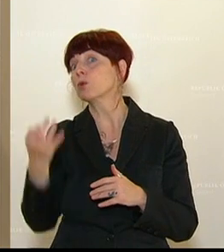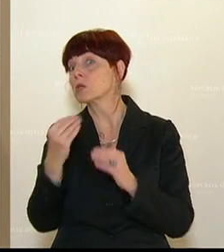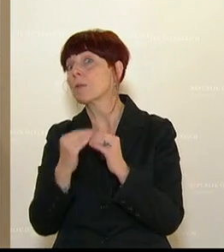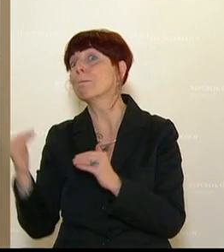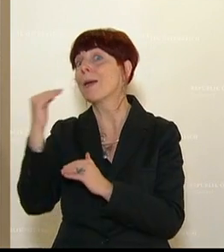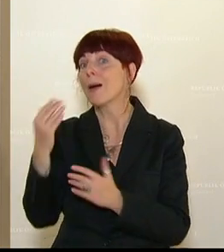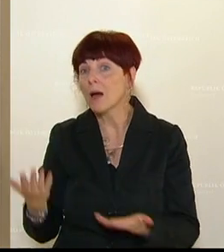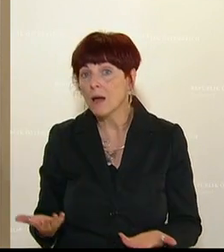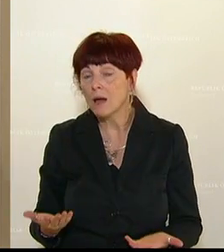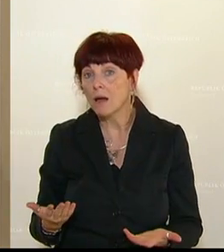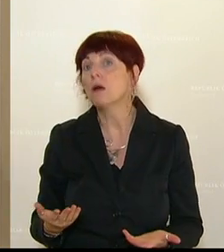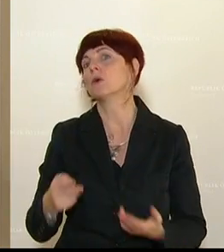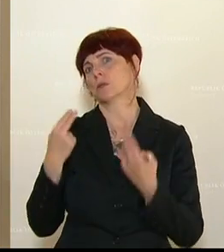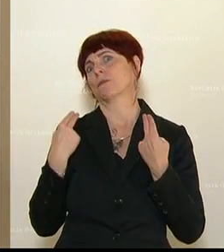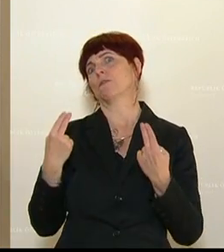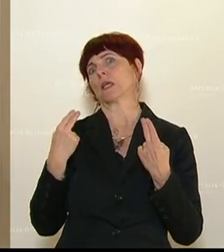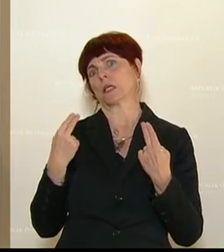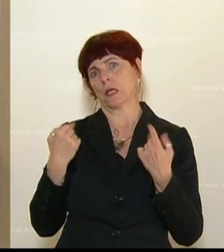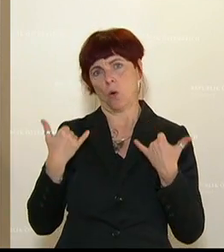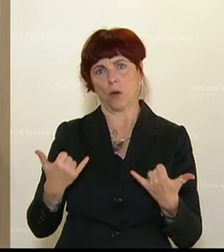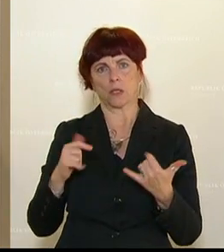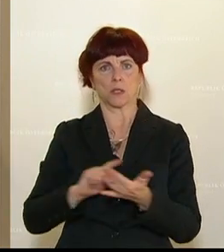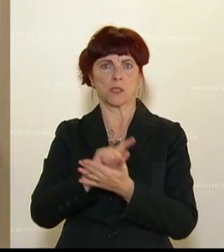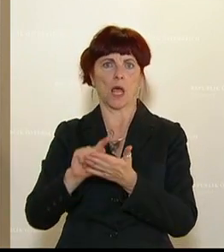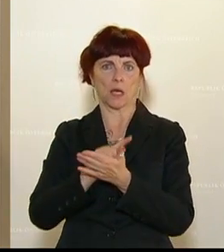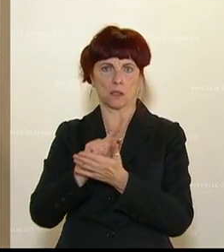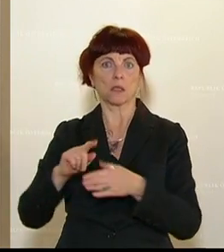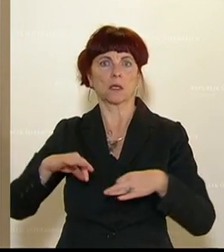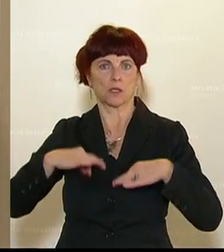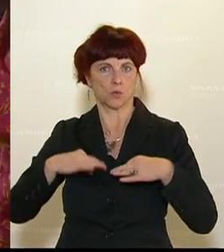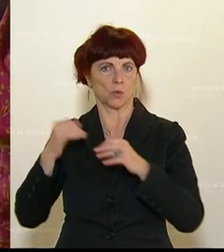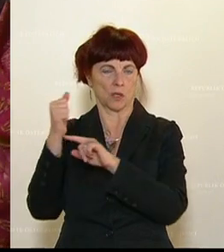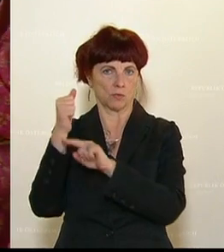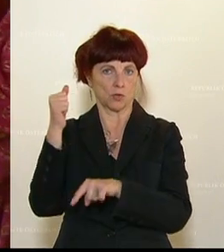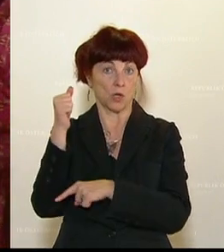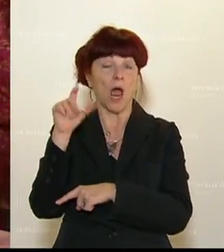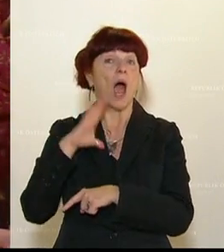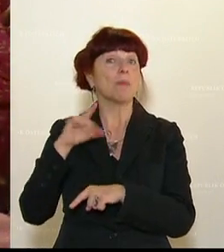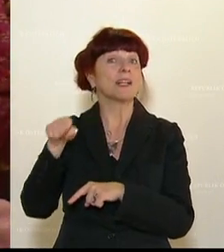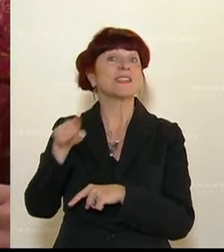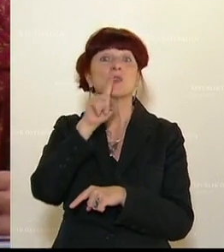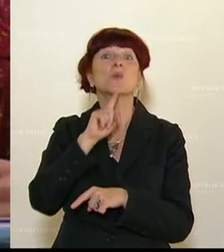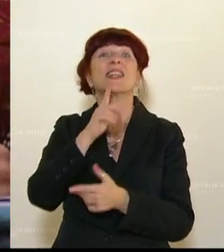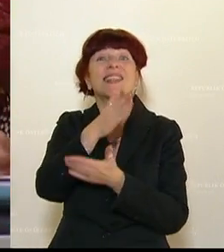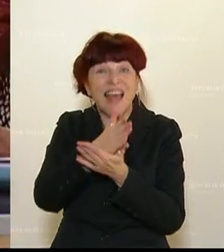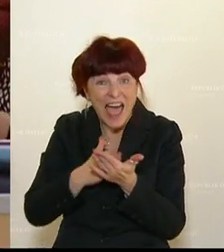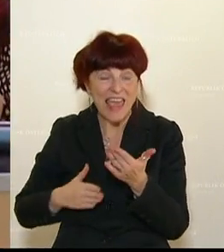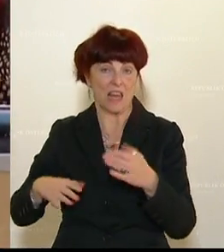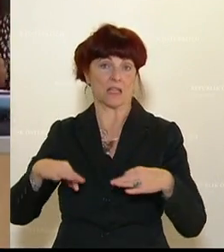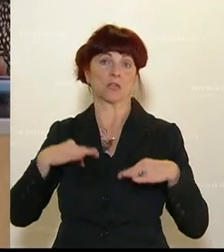ganz wichtig, gerade auch in dieser Zeit, aber vergessen wir eines nicht, das ist ja nur ein Teil der Gesundheitsfinanzierung in Österreich.